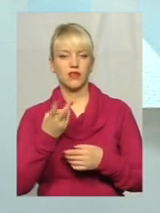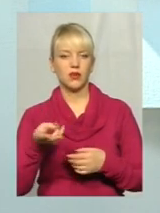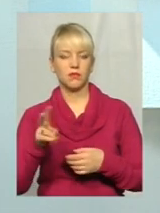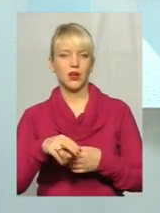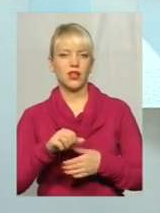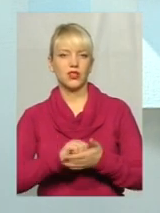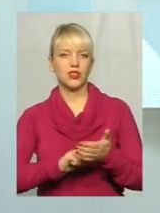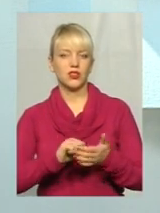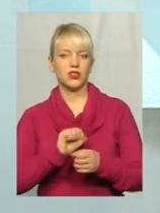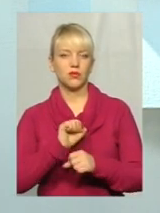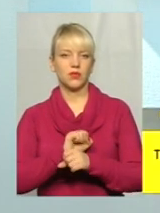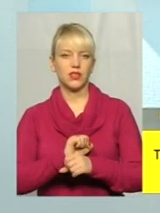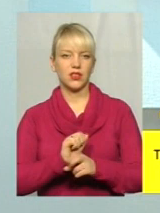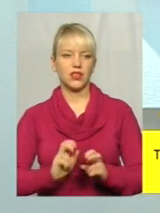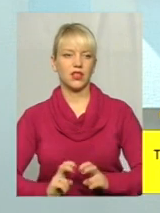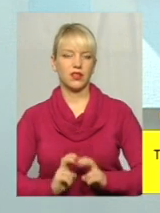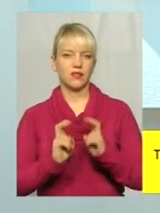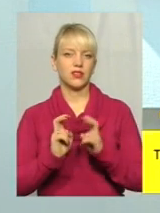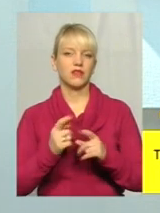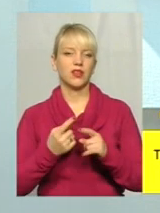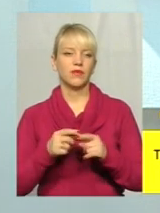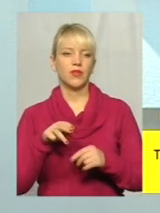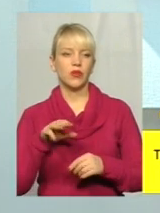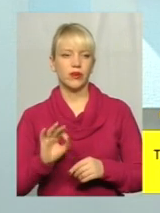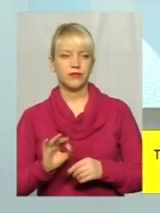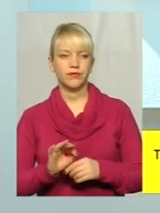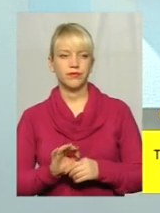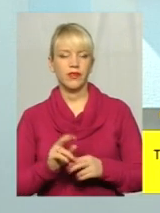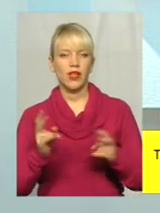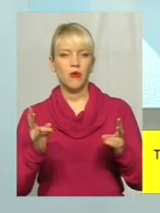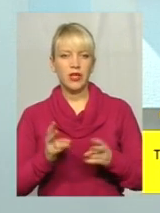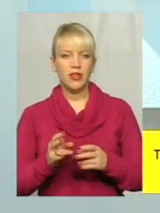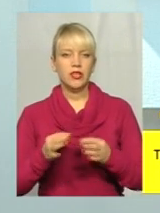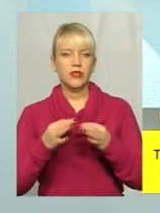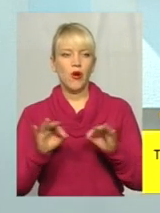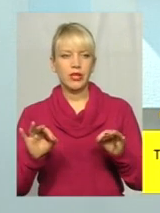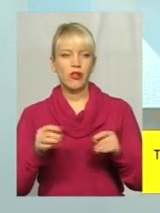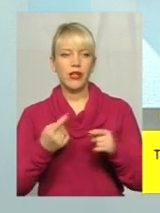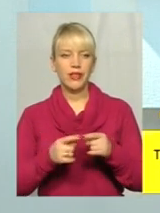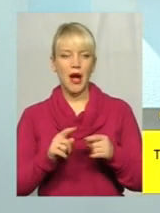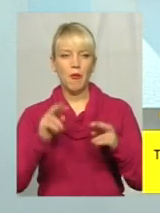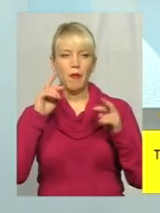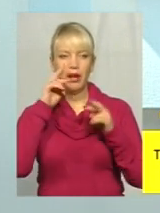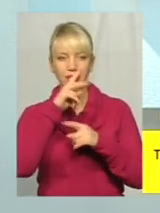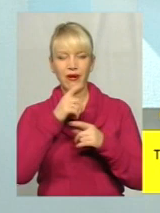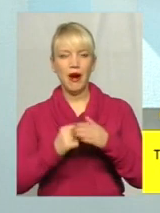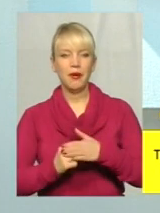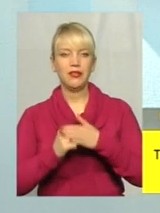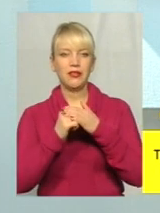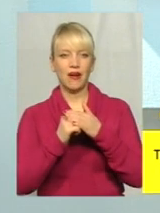ліфтів. То необхідність дозволу – це помилкова підстава.